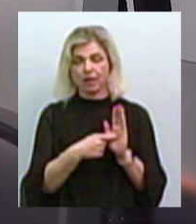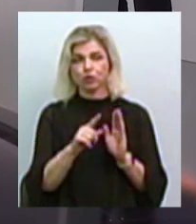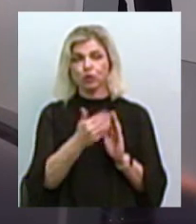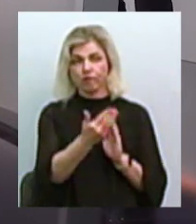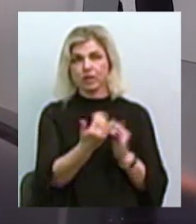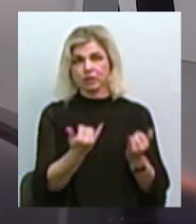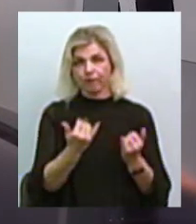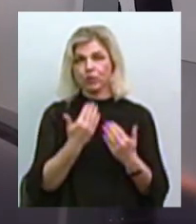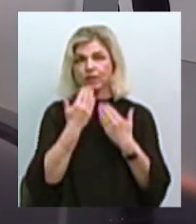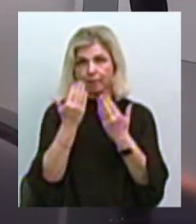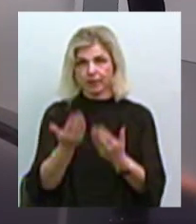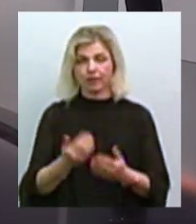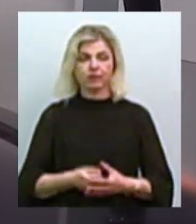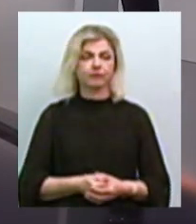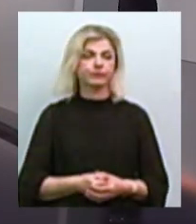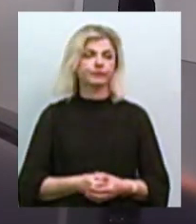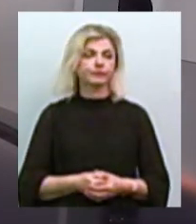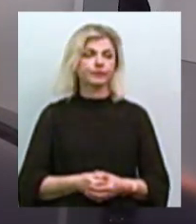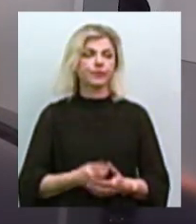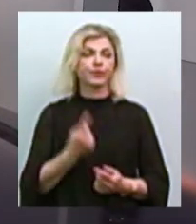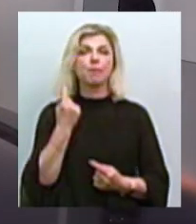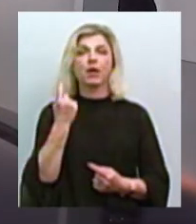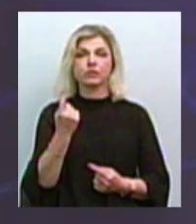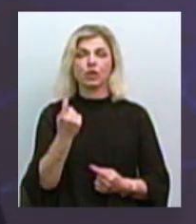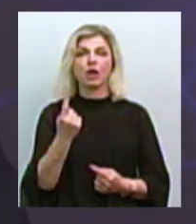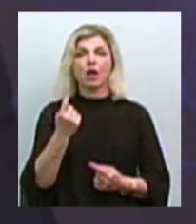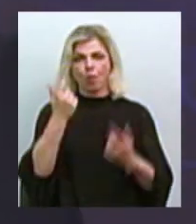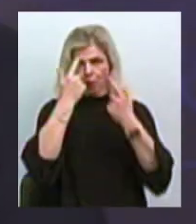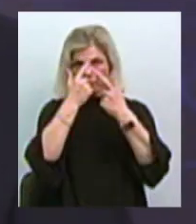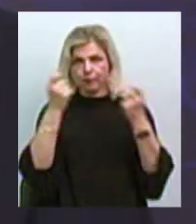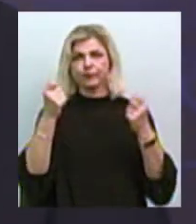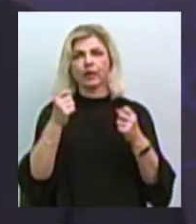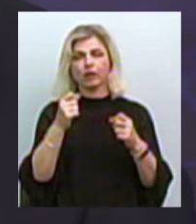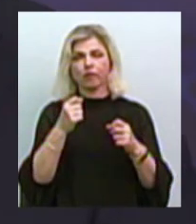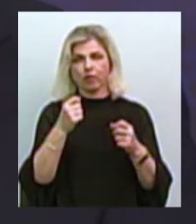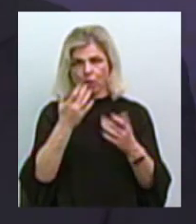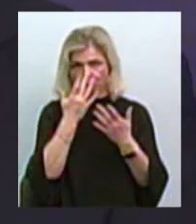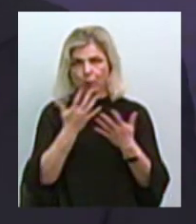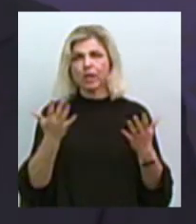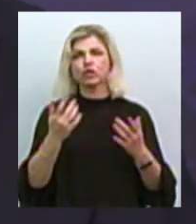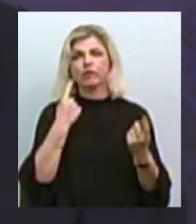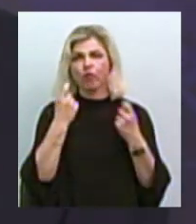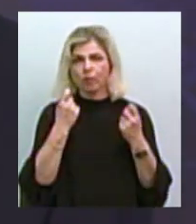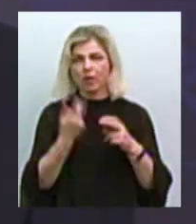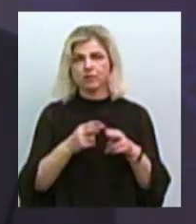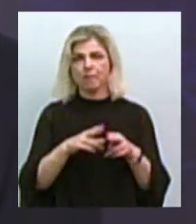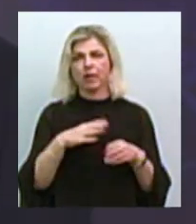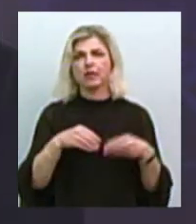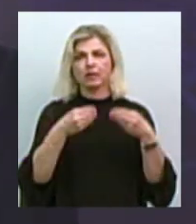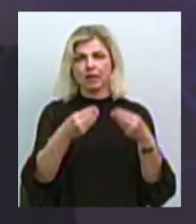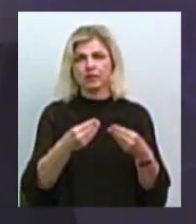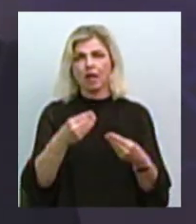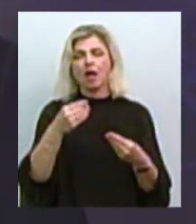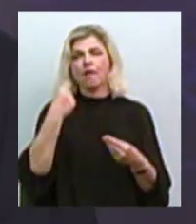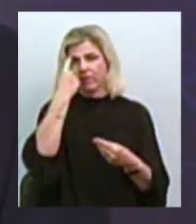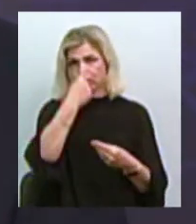сьогодні запитання. І, перше, публічна інформація була надана відповідною особою, і ви не зовсім повністю